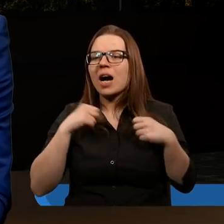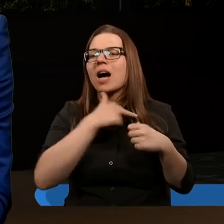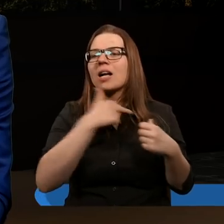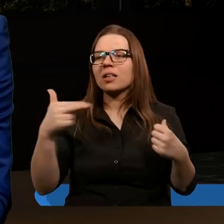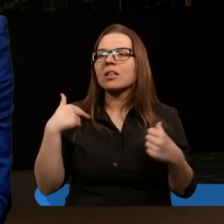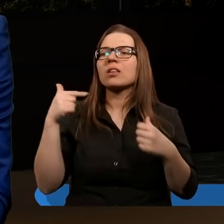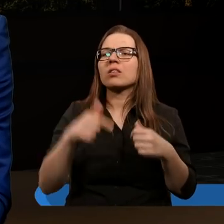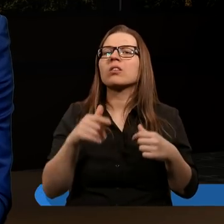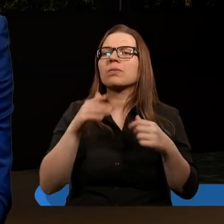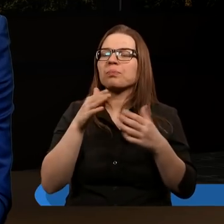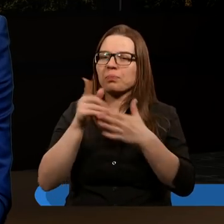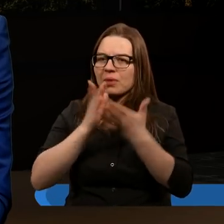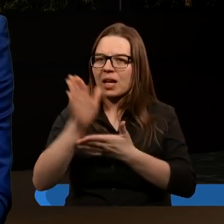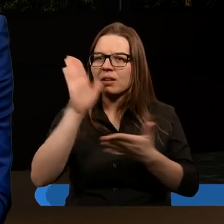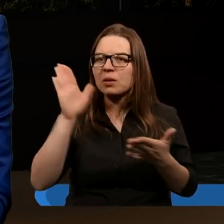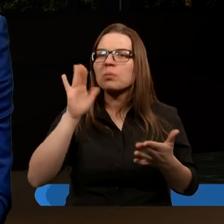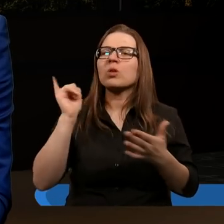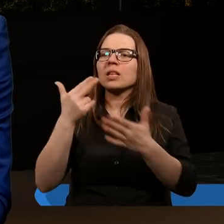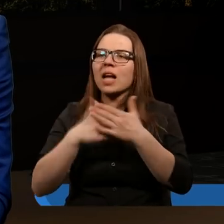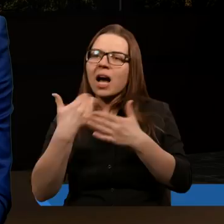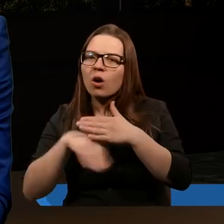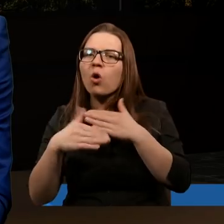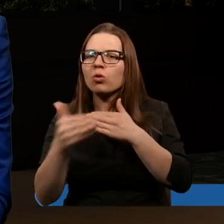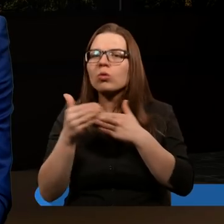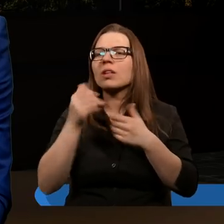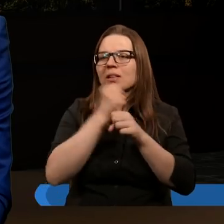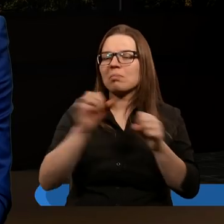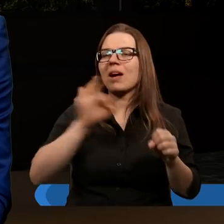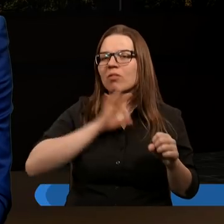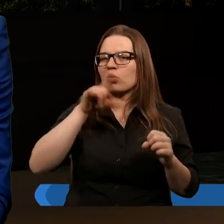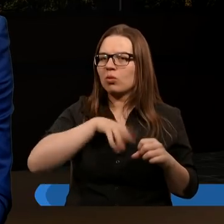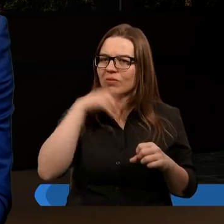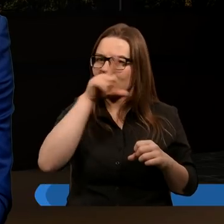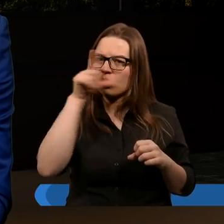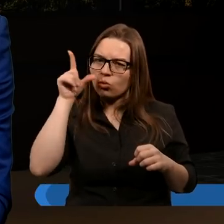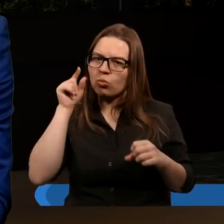nas, to jest dokładnie określony przez Pana Boga i na końcu On zbawi swój święty lud.